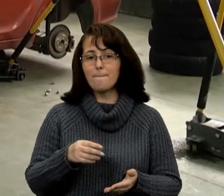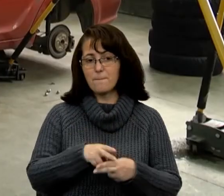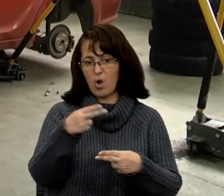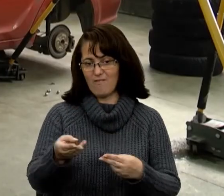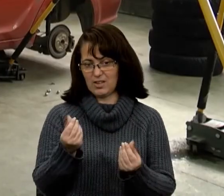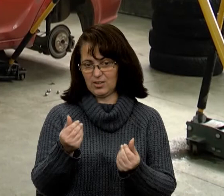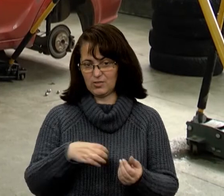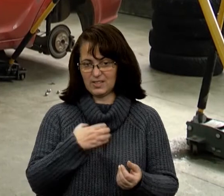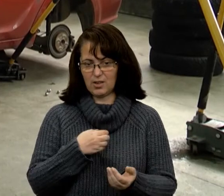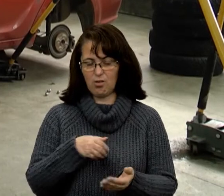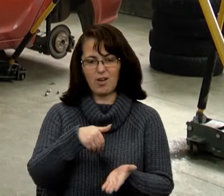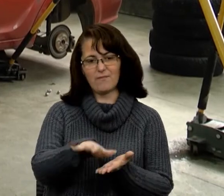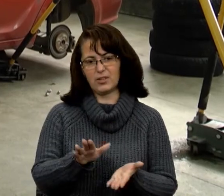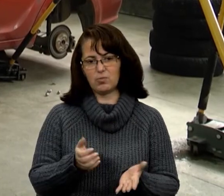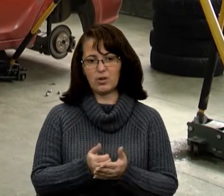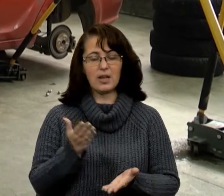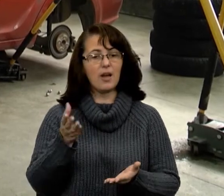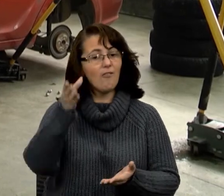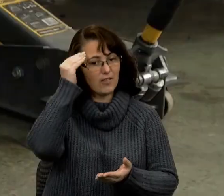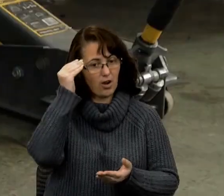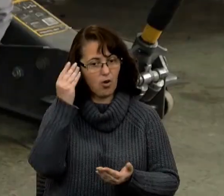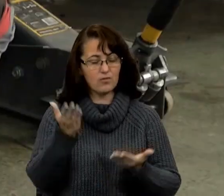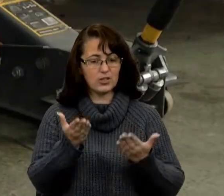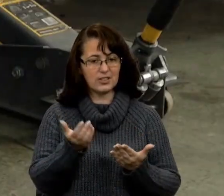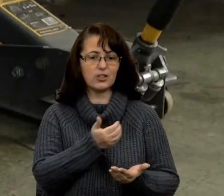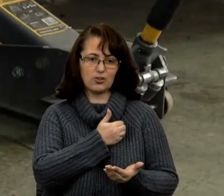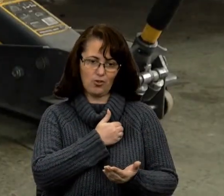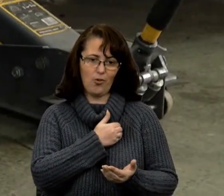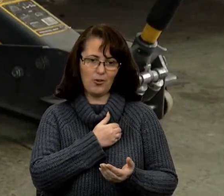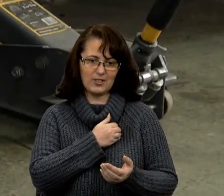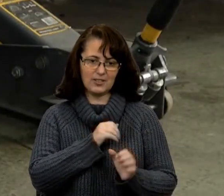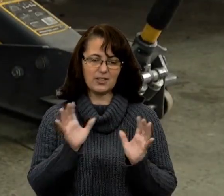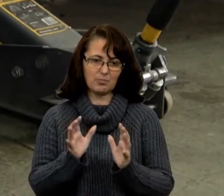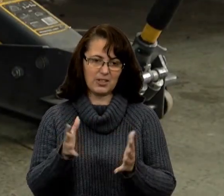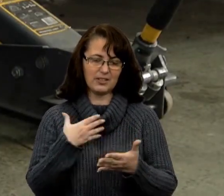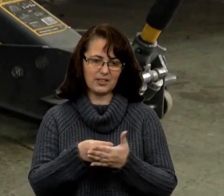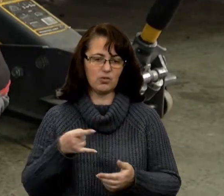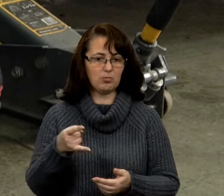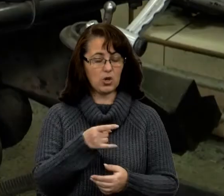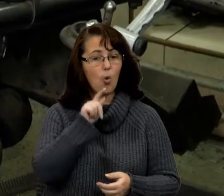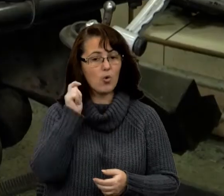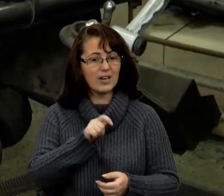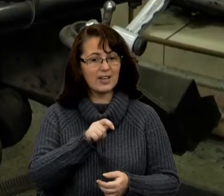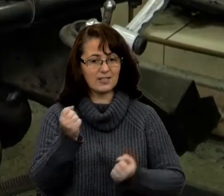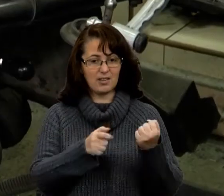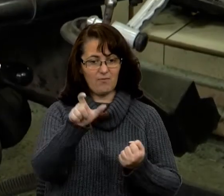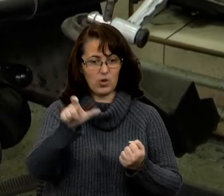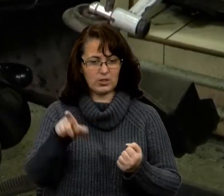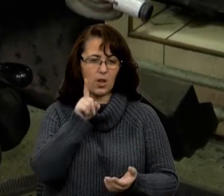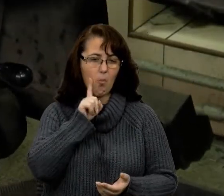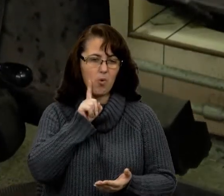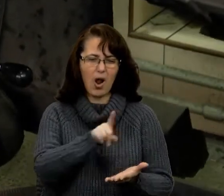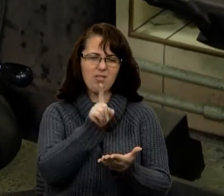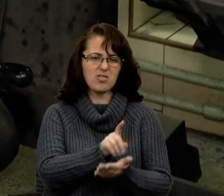Зважайте на це, коли захочете убезпечити свого металевого коня. Адже українських водіїв поки не зобов'язують на законодавчому рівні